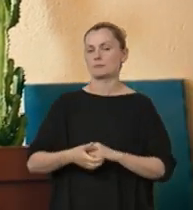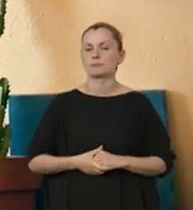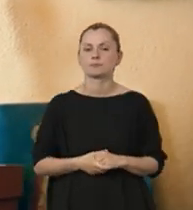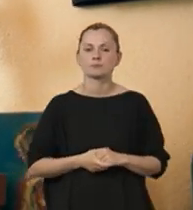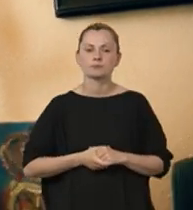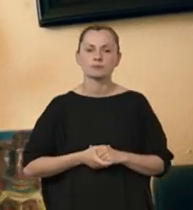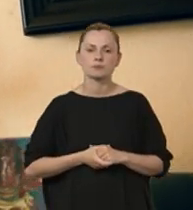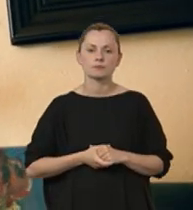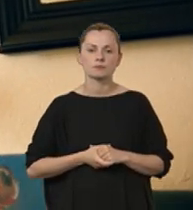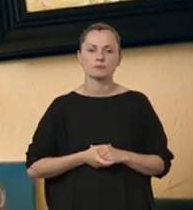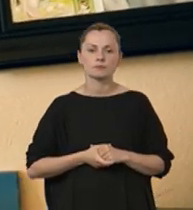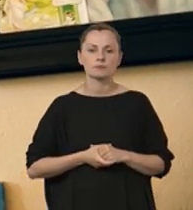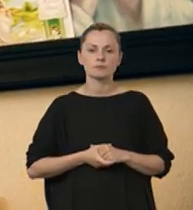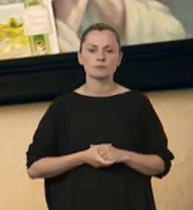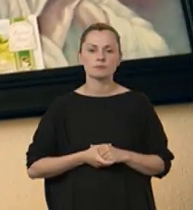zmian.